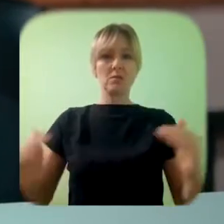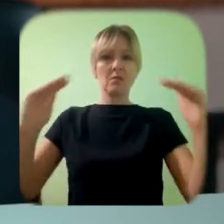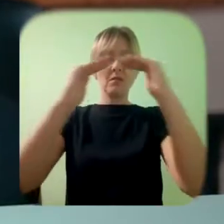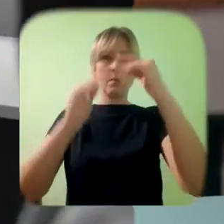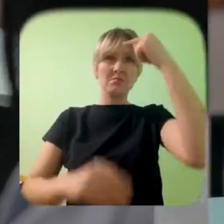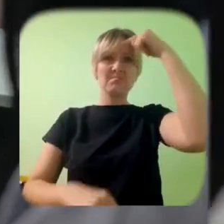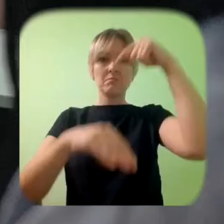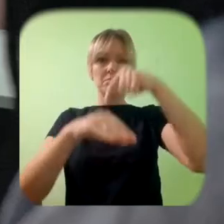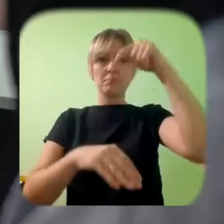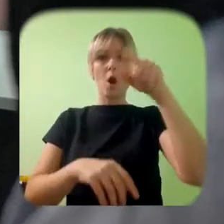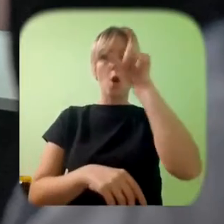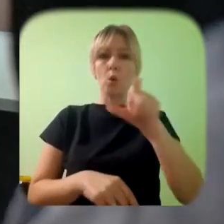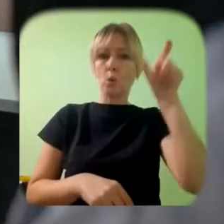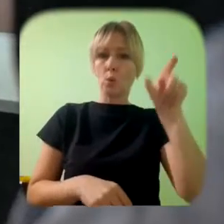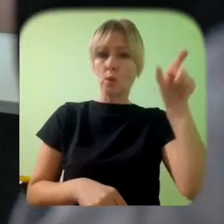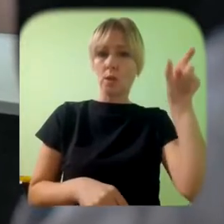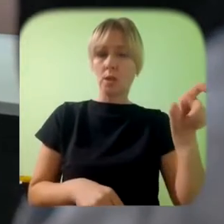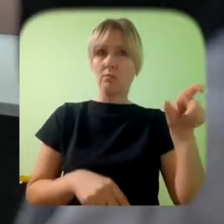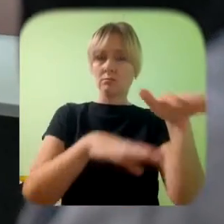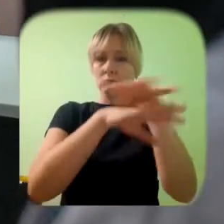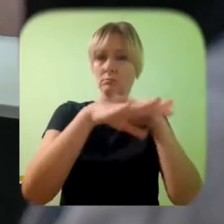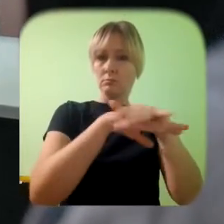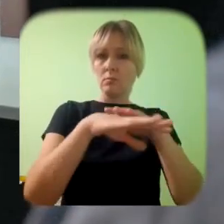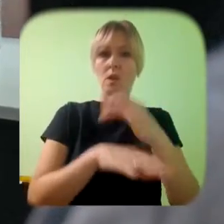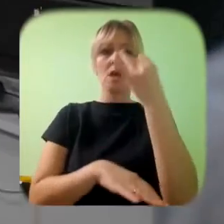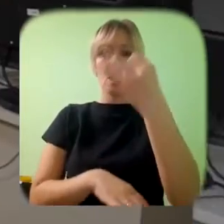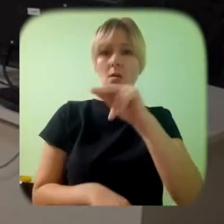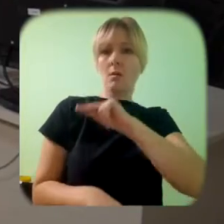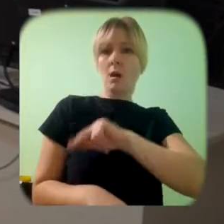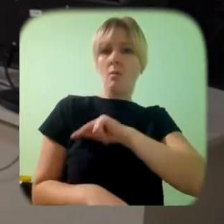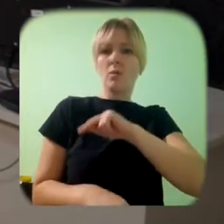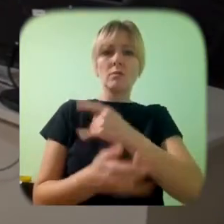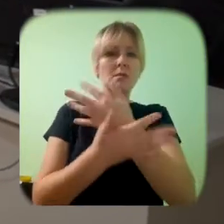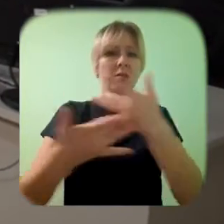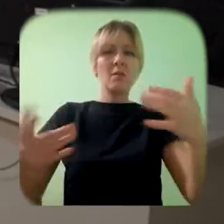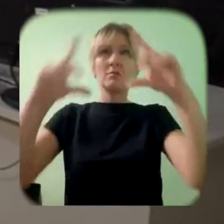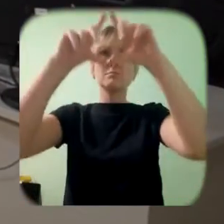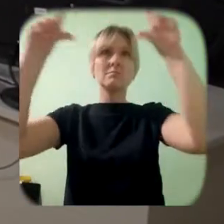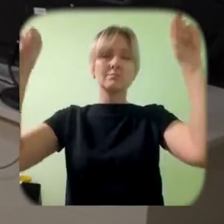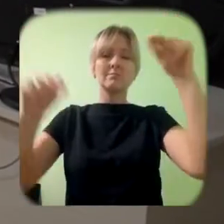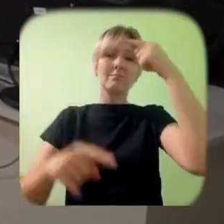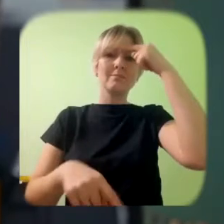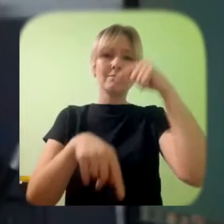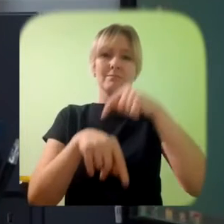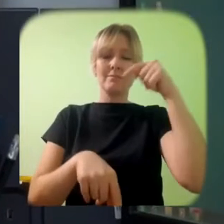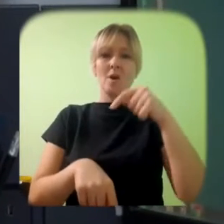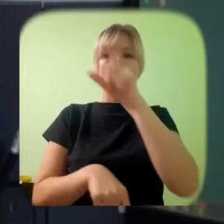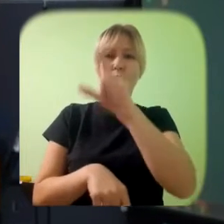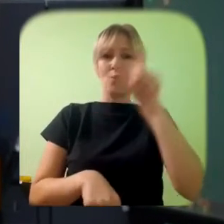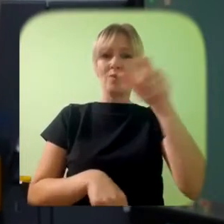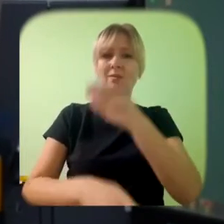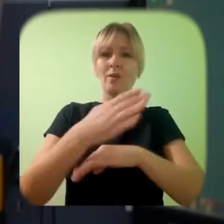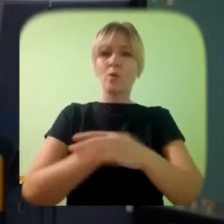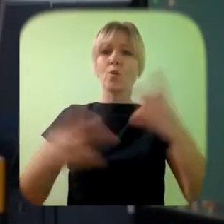la ridicarea nivelului de conștientizare în rândul populației și a lucrătorilor din domeniu, referitor la